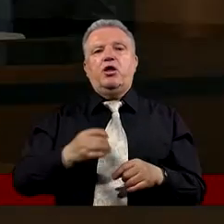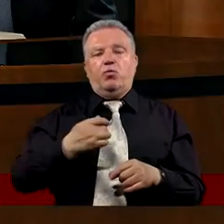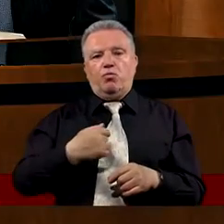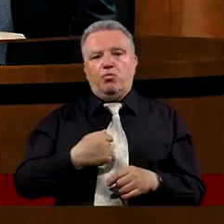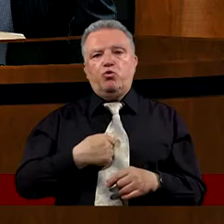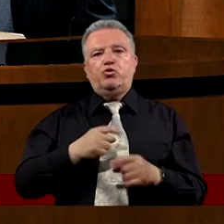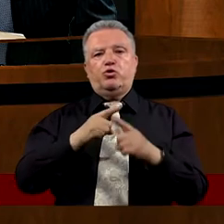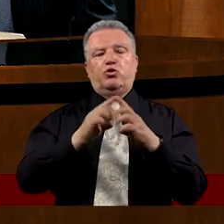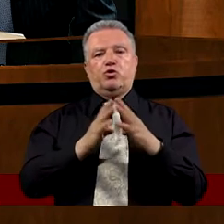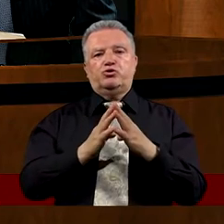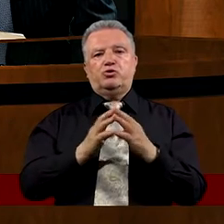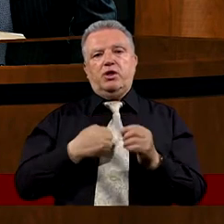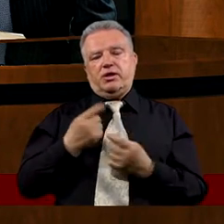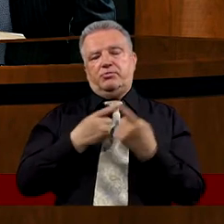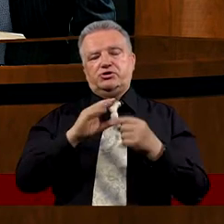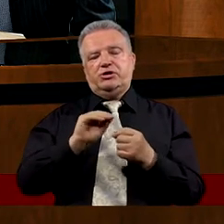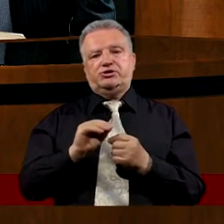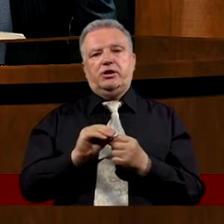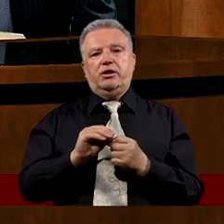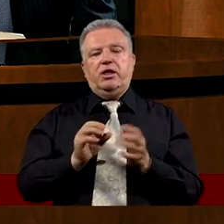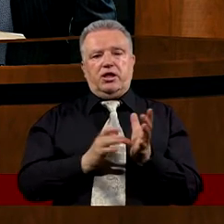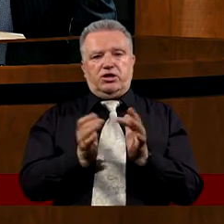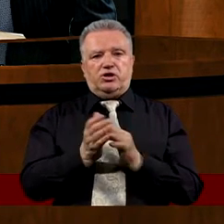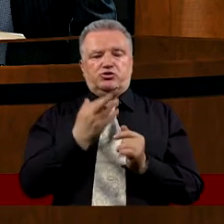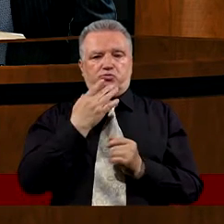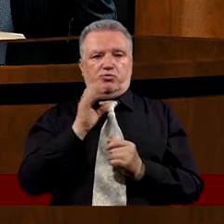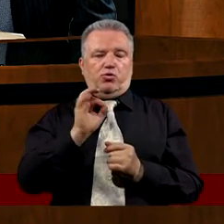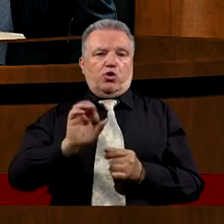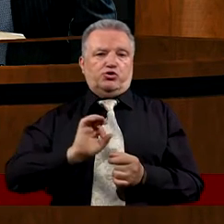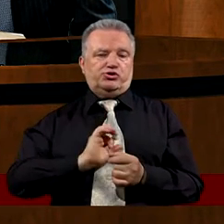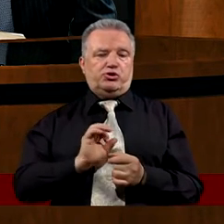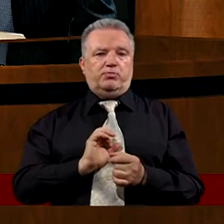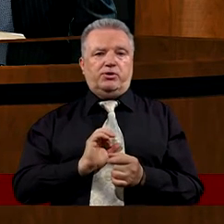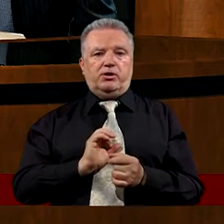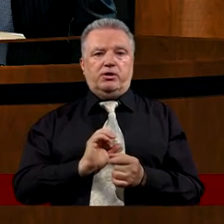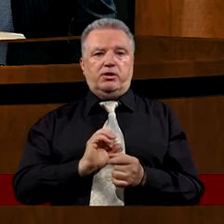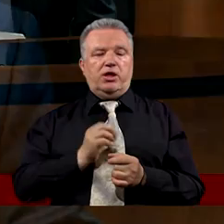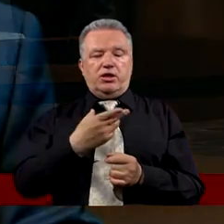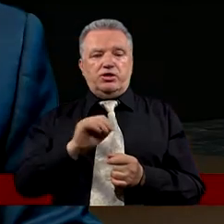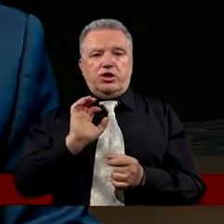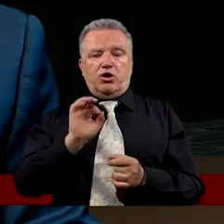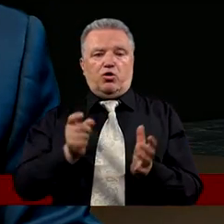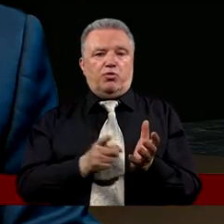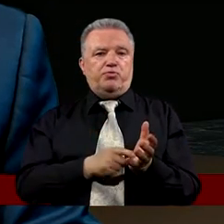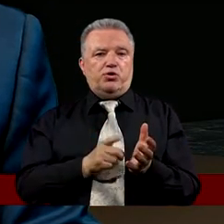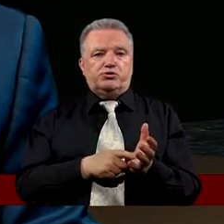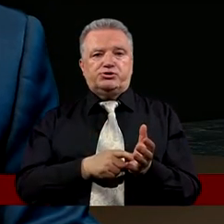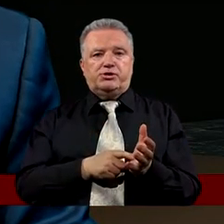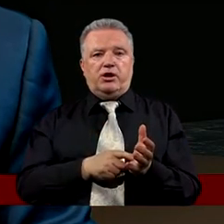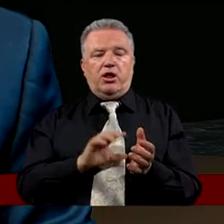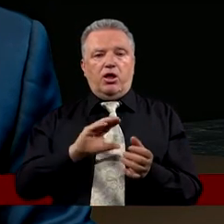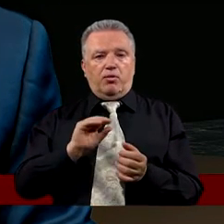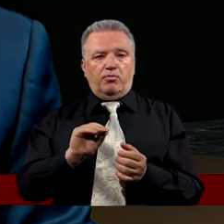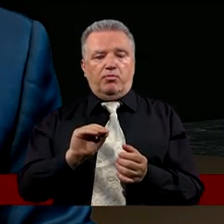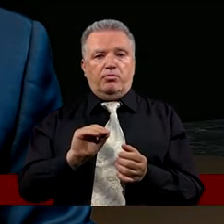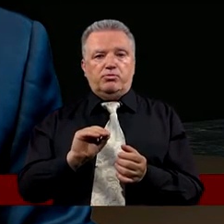Ja myślę, że przede wszystkim Że Chrystus tutaj mówił o sobie Na pewno nie o Piotrze Dlatego, że